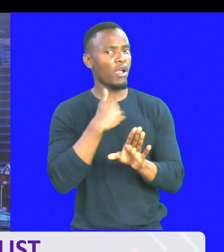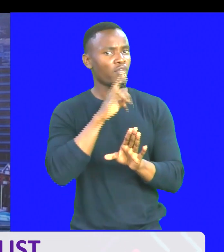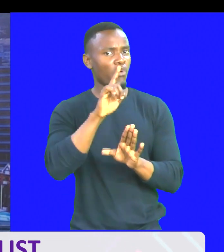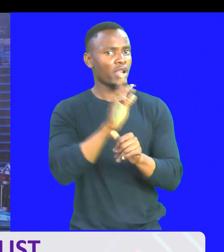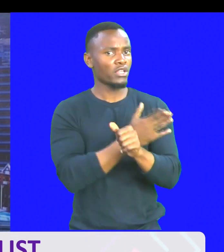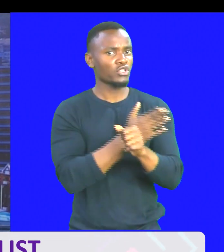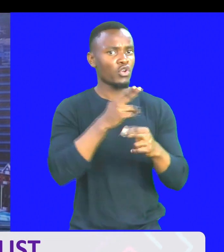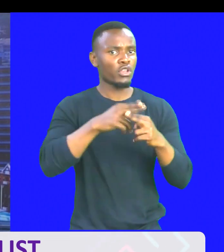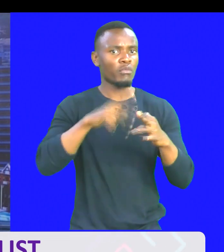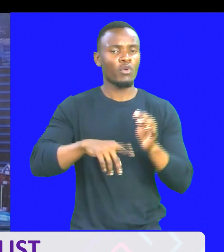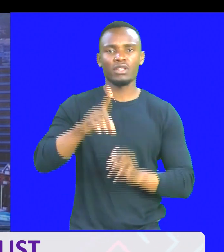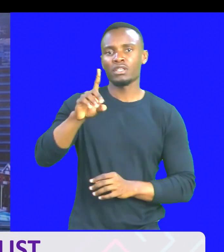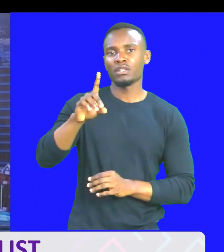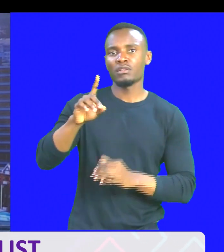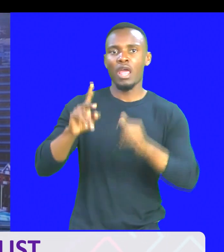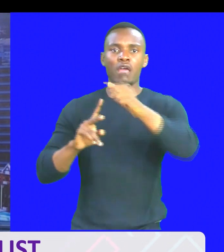julikana kama daraja.